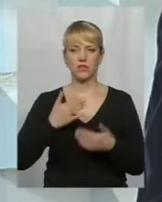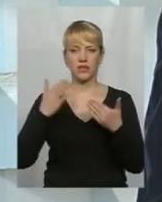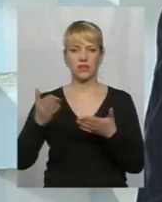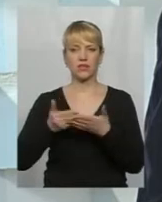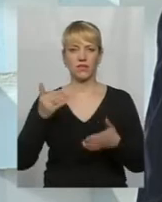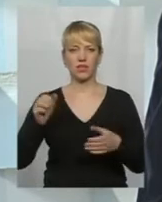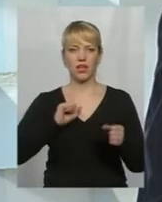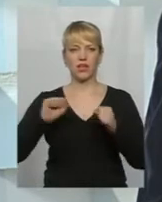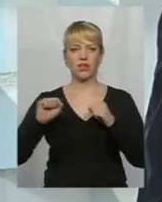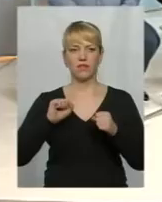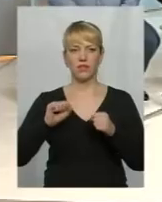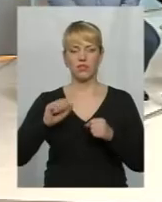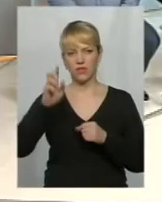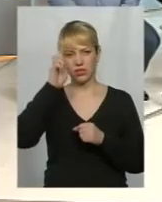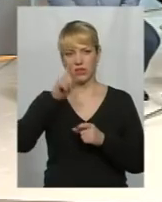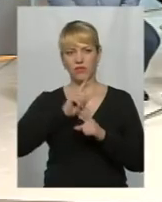держави не буде.